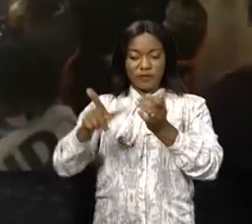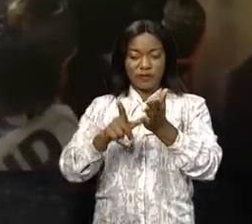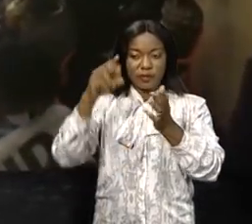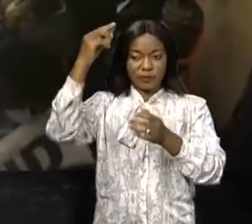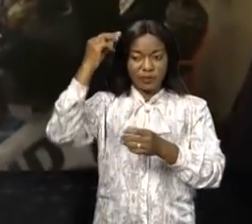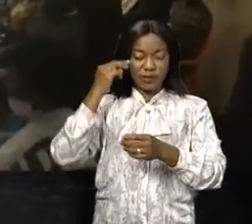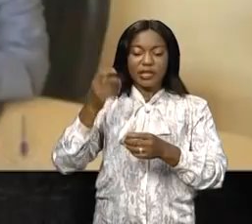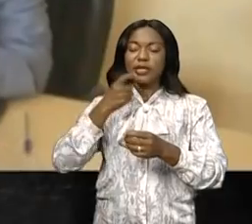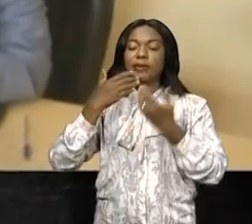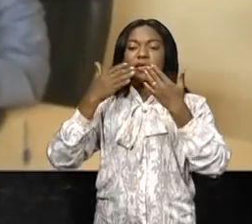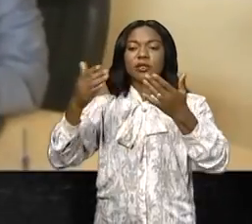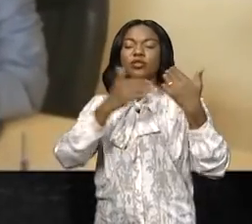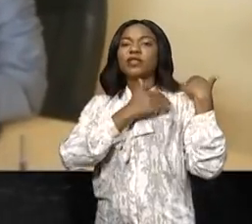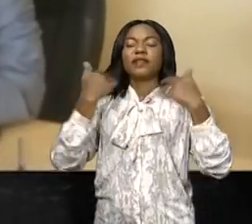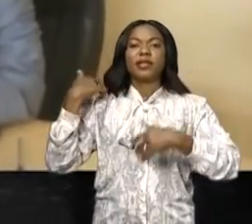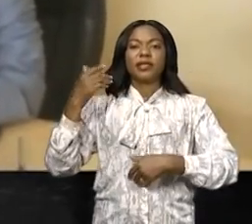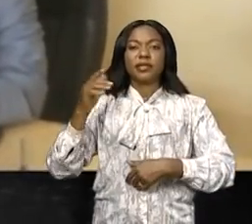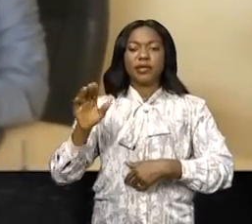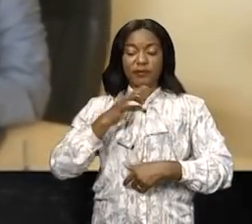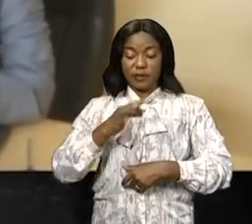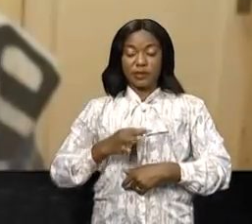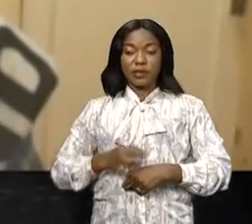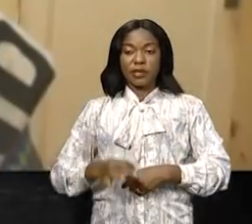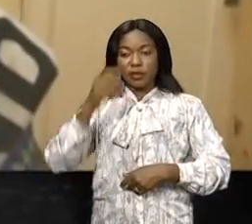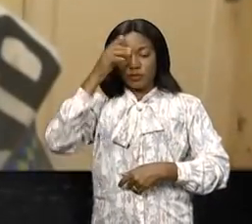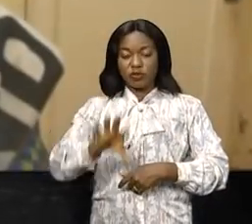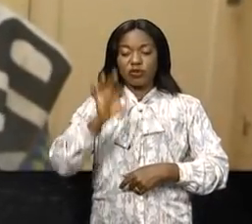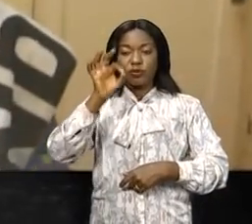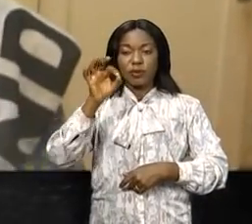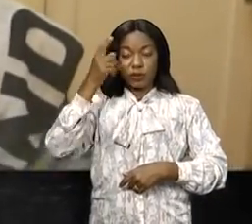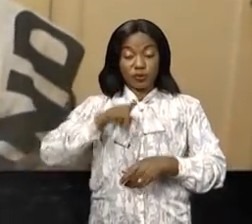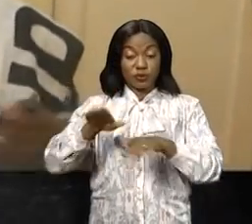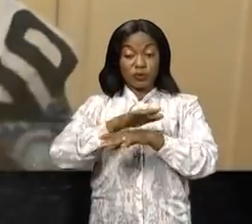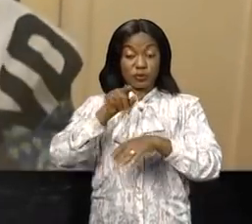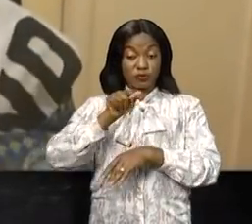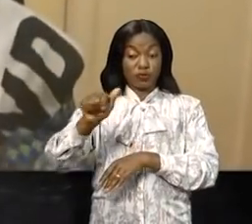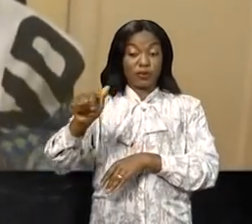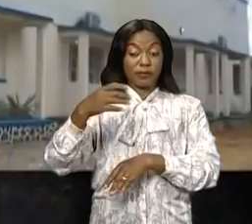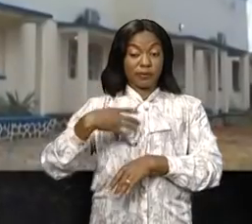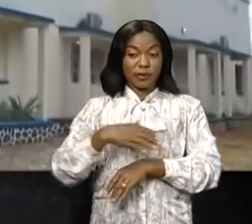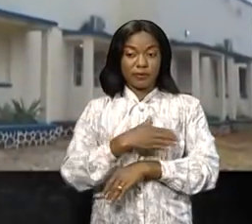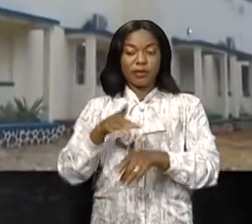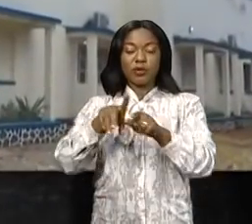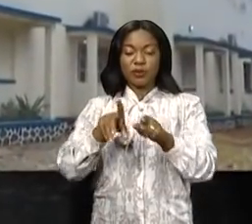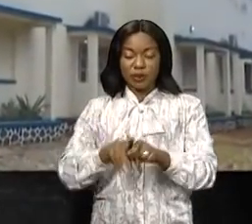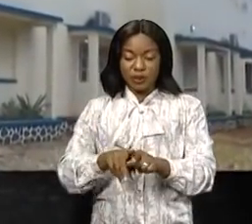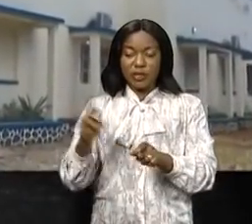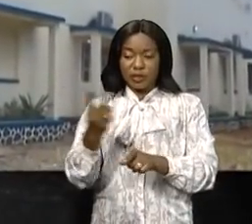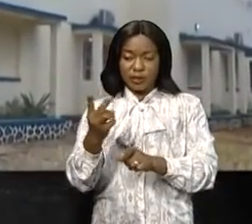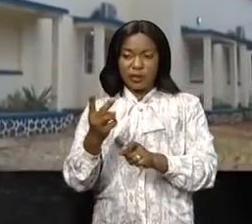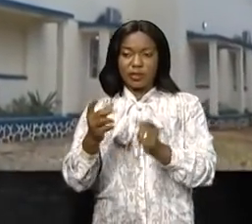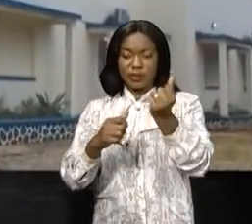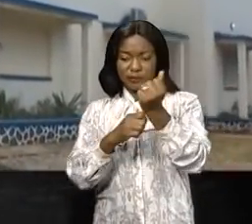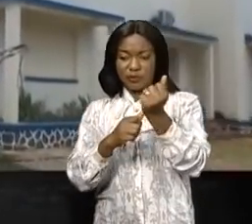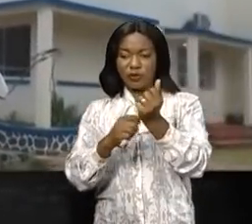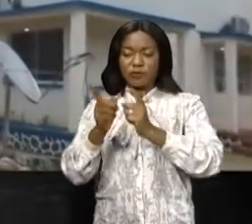de remercier les chefs de l'État Félix-Antoine Tizégué de Tchilombo pour les choix portés en sa personne. Les deux personnalités ont passé